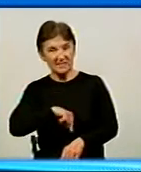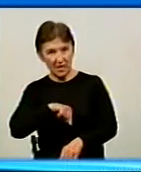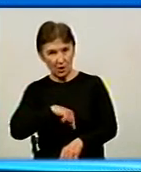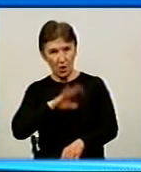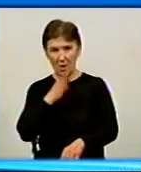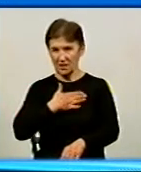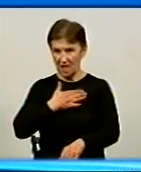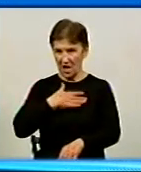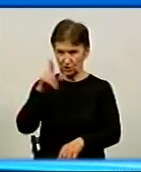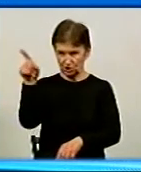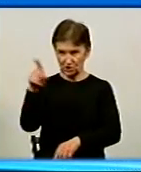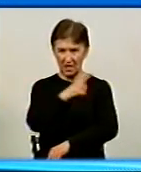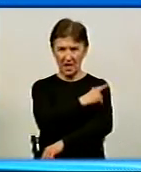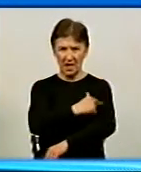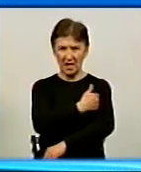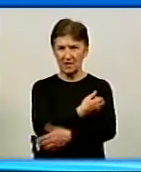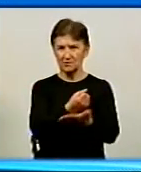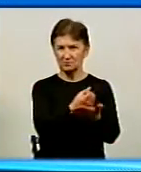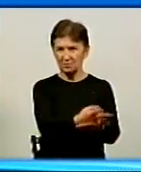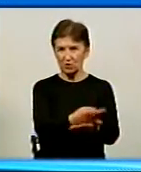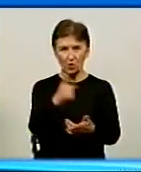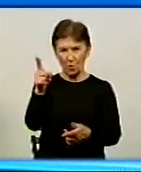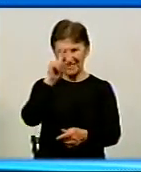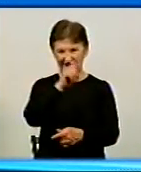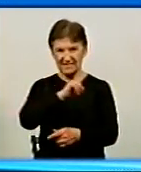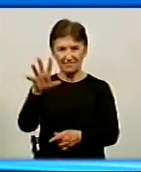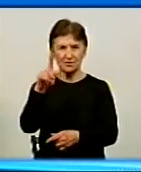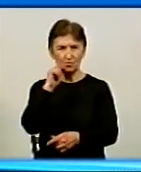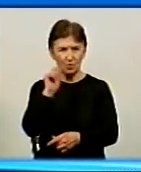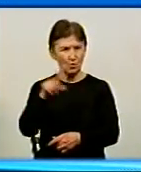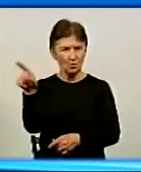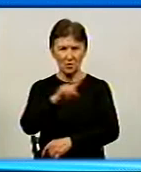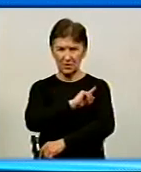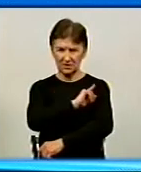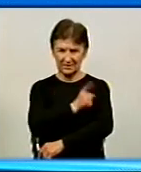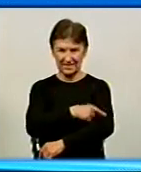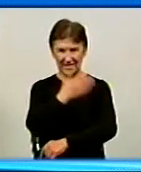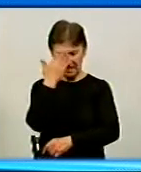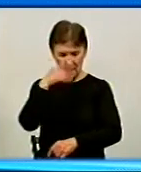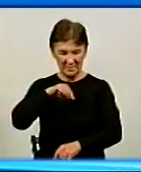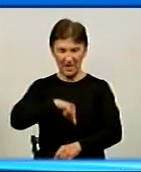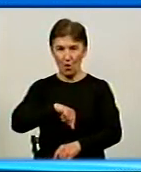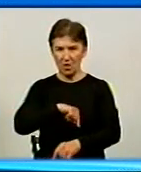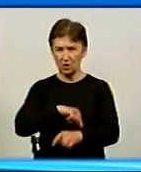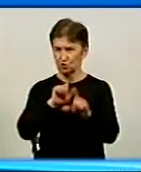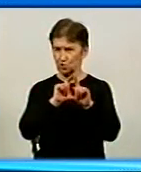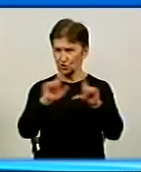госпіталь, він відомий по Україні, в першу чергу, тим, що вони досить сильна психологічна школа